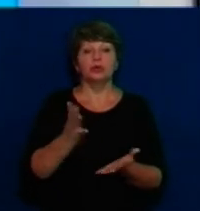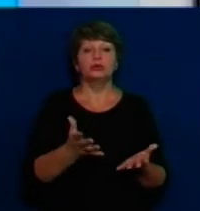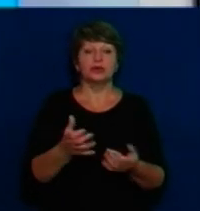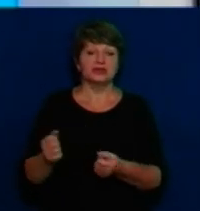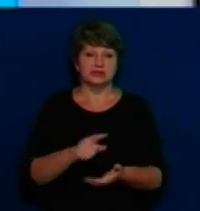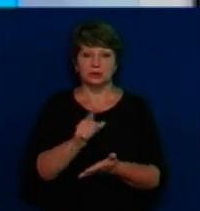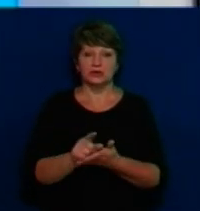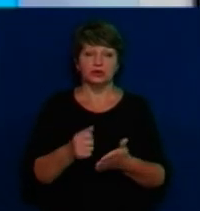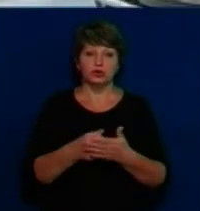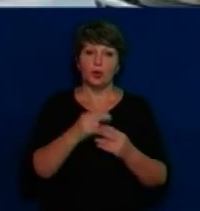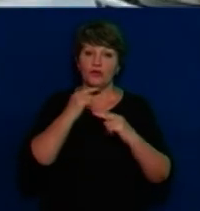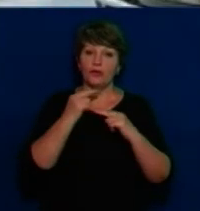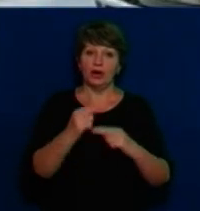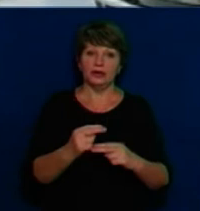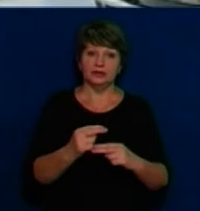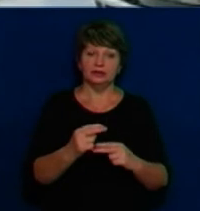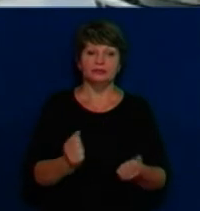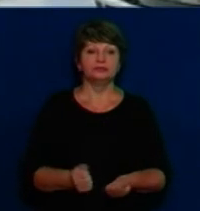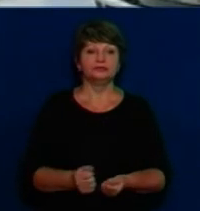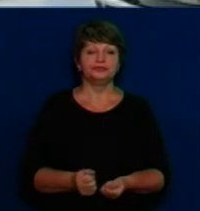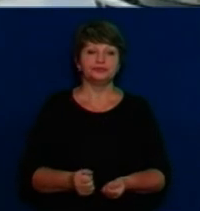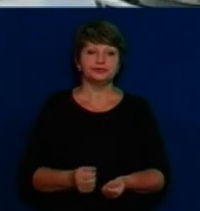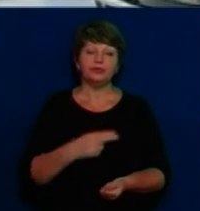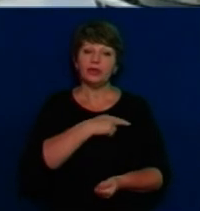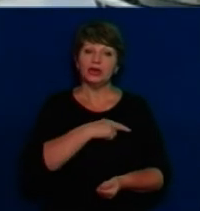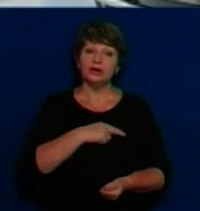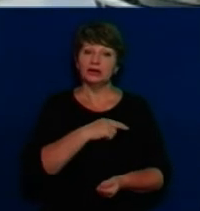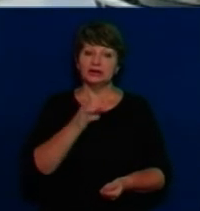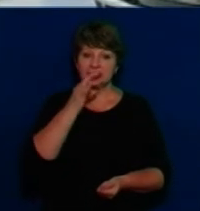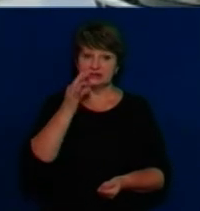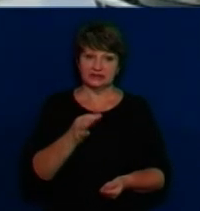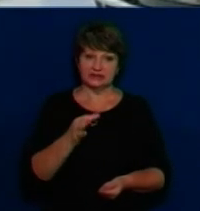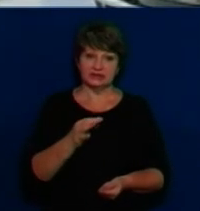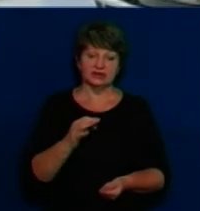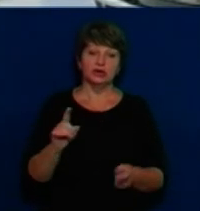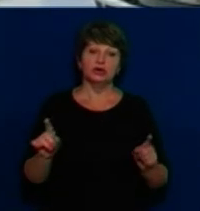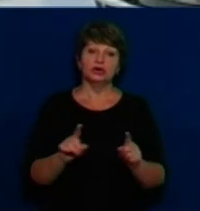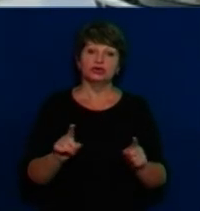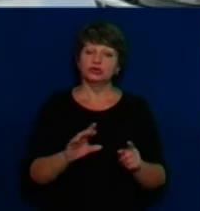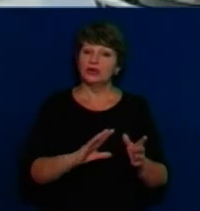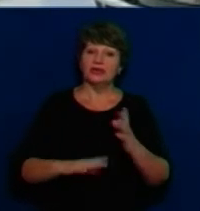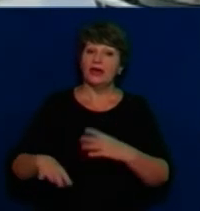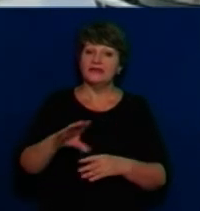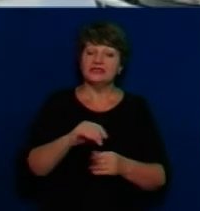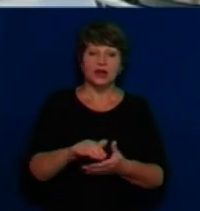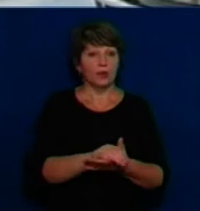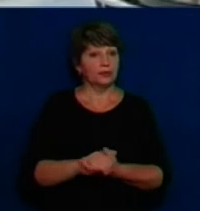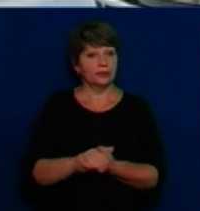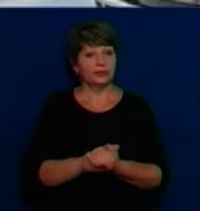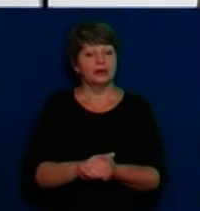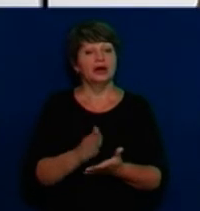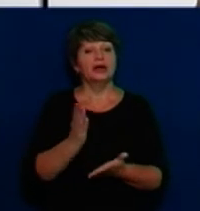до уваги. Пані Ірино, щойно пан Гайович висловив припущення, що не в усіх громадах відбувалося